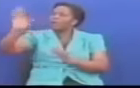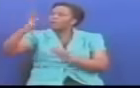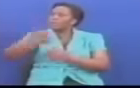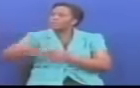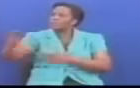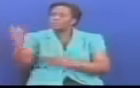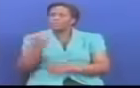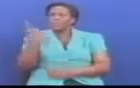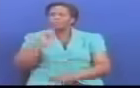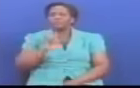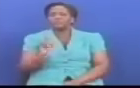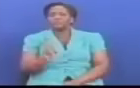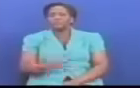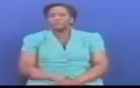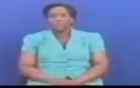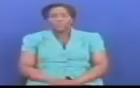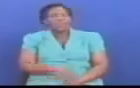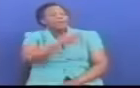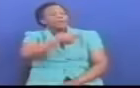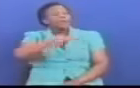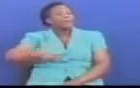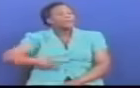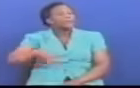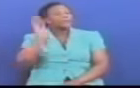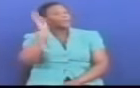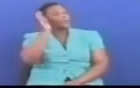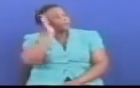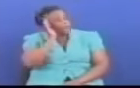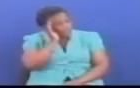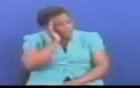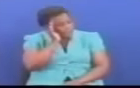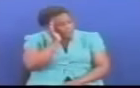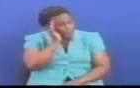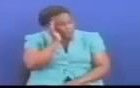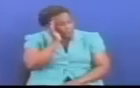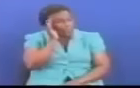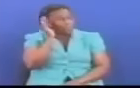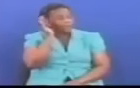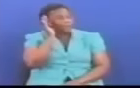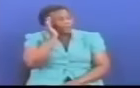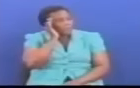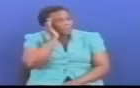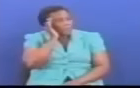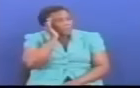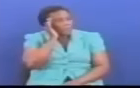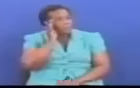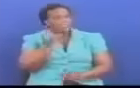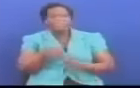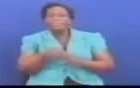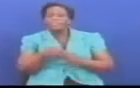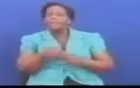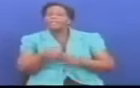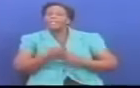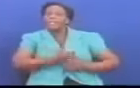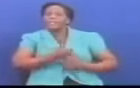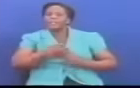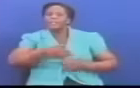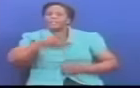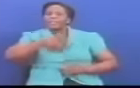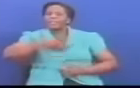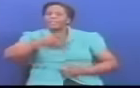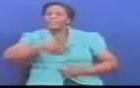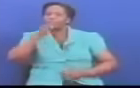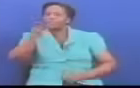raisi amekua akisikiliza viliyo vya wanainchi pale anapokuwa katika eneo usika Moja ya jambo ambalo nataka nitumie